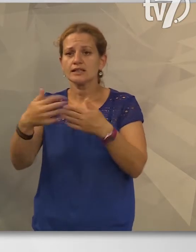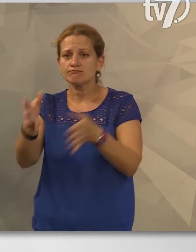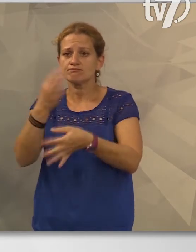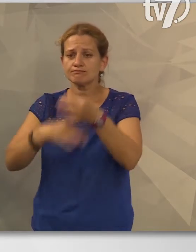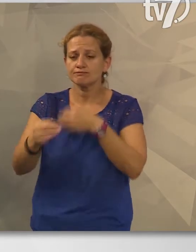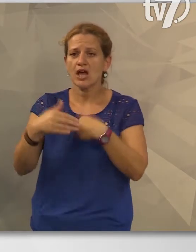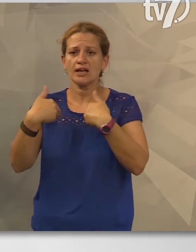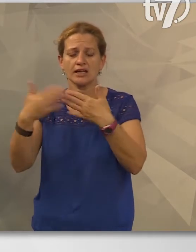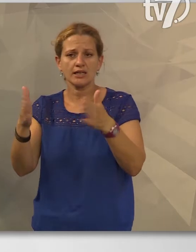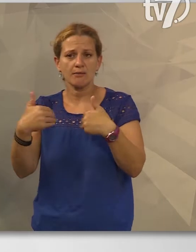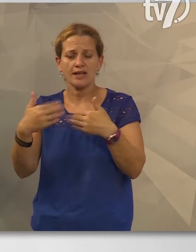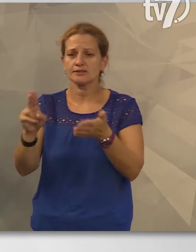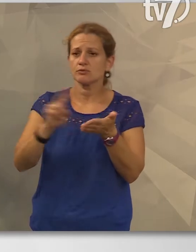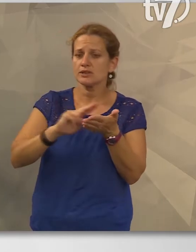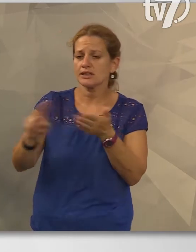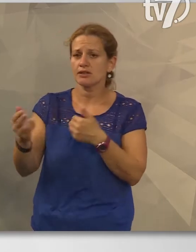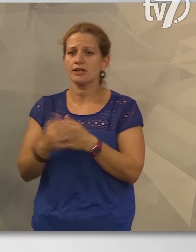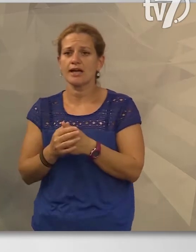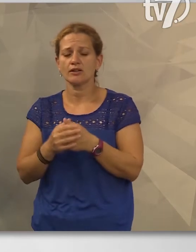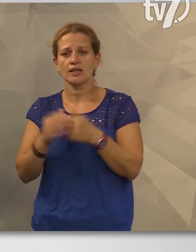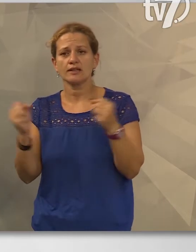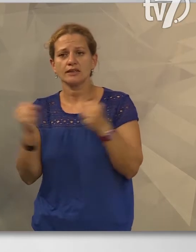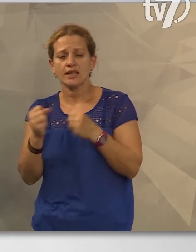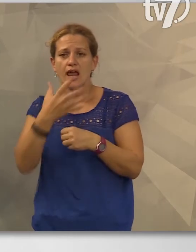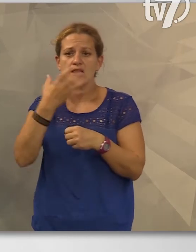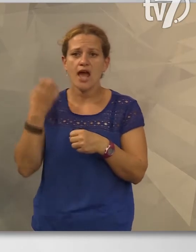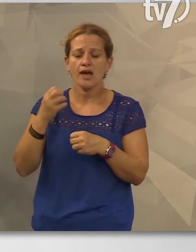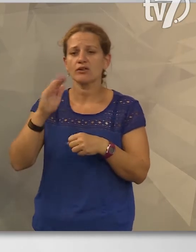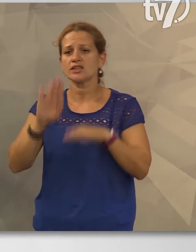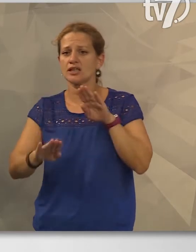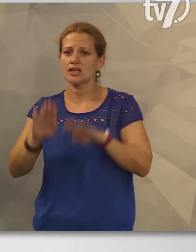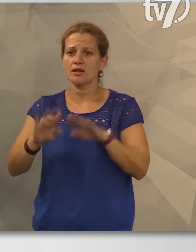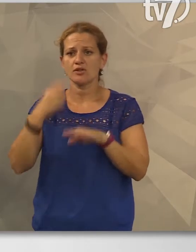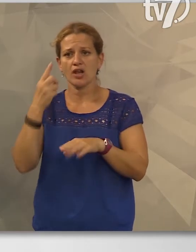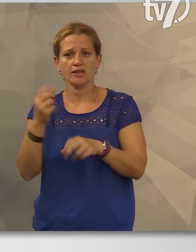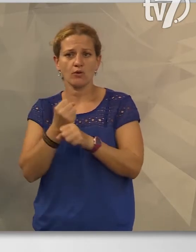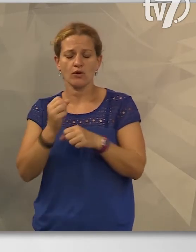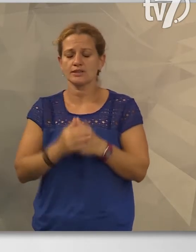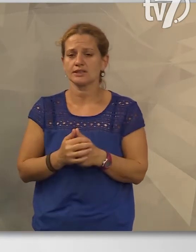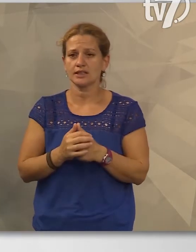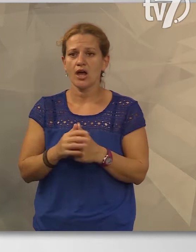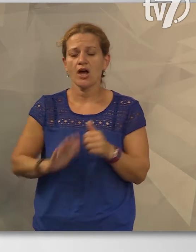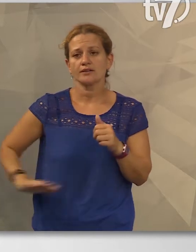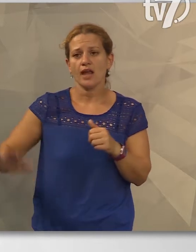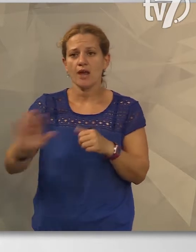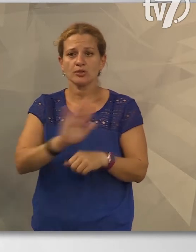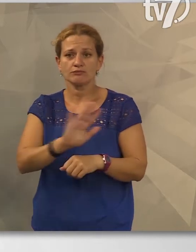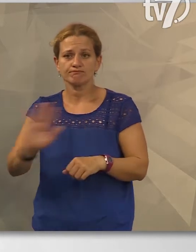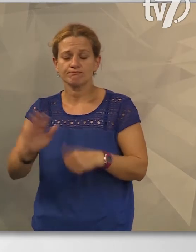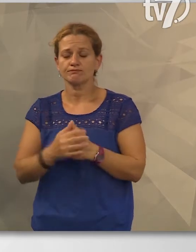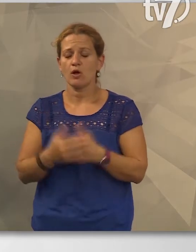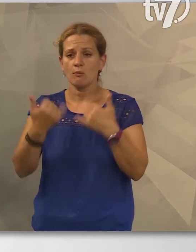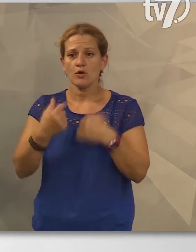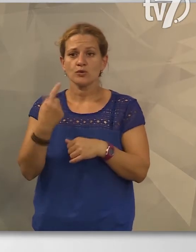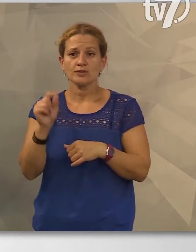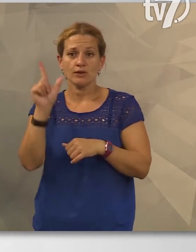cserélyek, klímáztunk minden irodát, hogy télen-nyáron egyébként a dolgozók kényelmesen tudjanak benne dolgozni. A települések számára idén